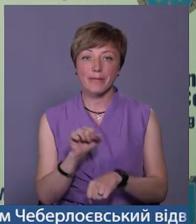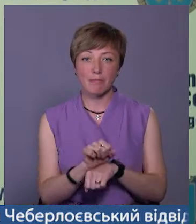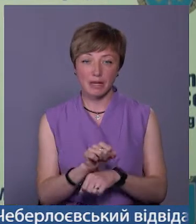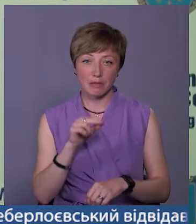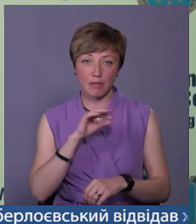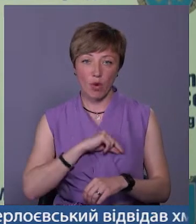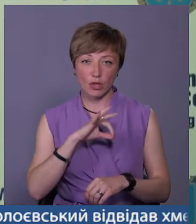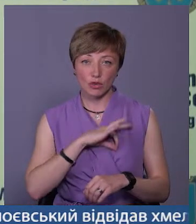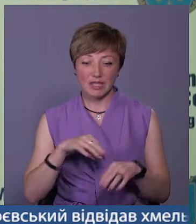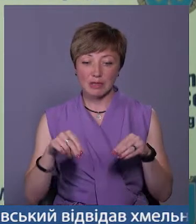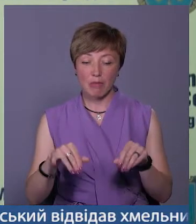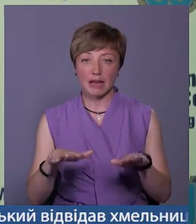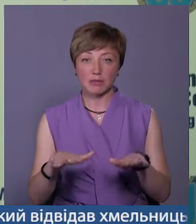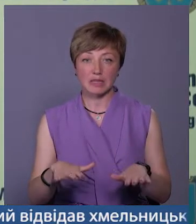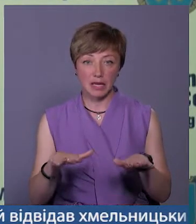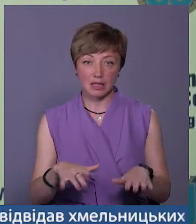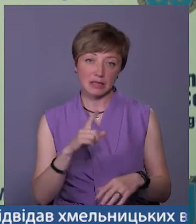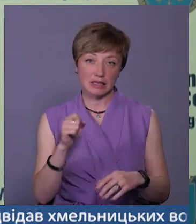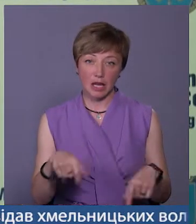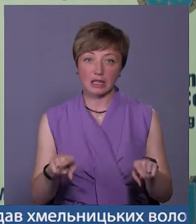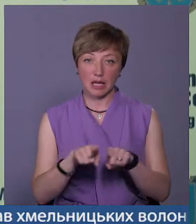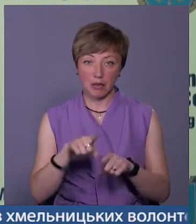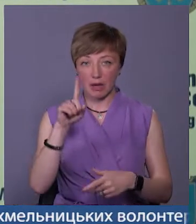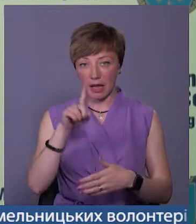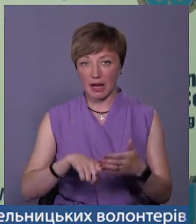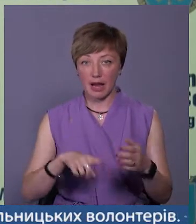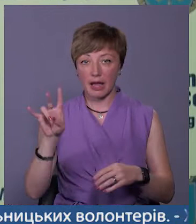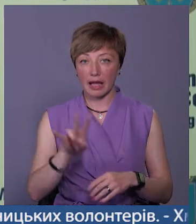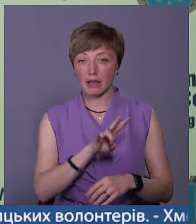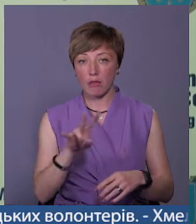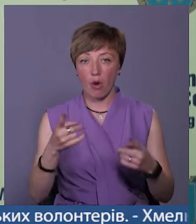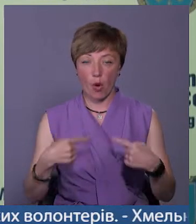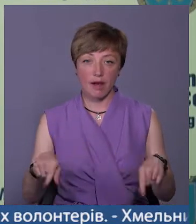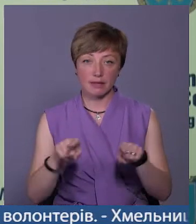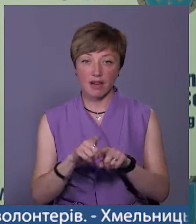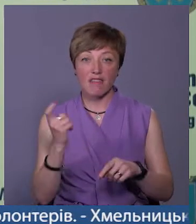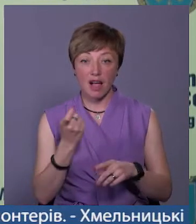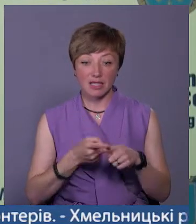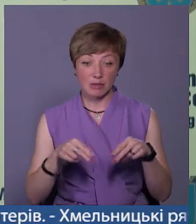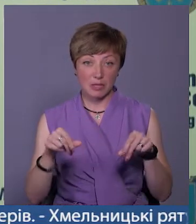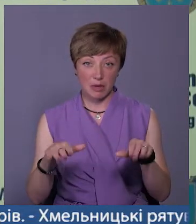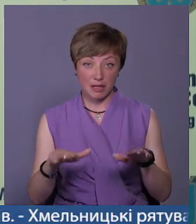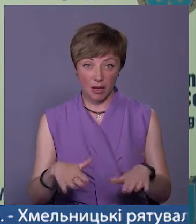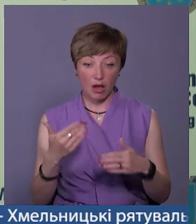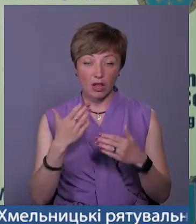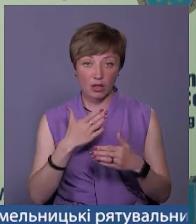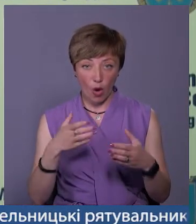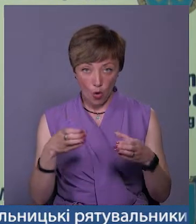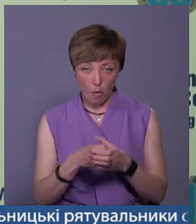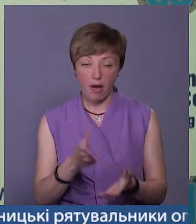користування земельними ділянками за такими релігійними організаціями. Власником цих земельних ділянок є громада.